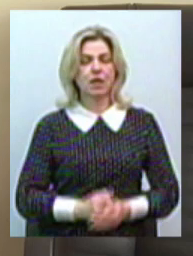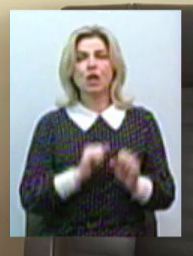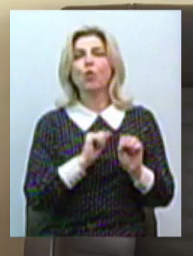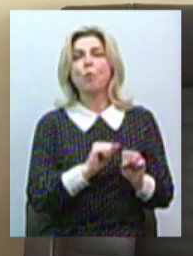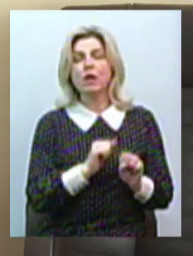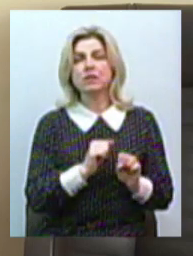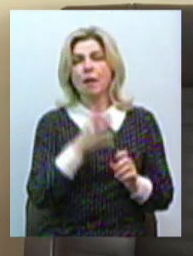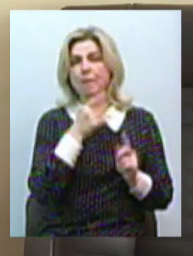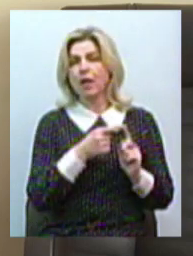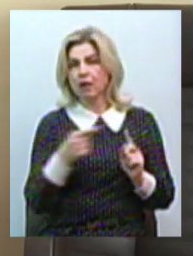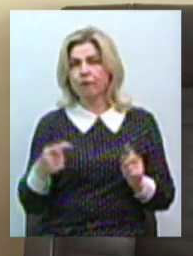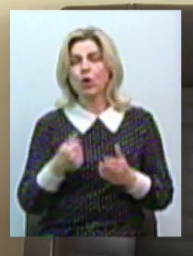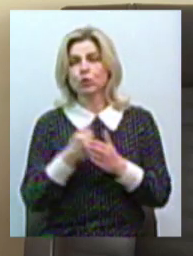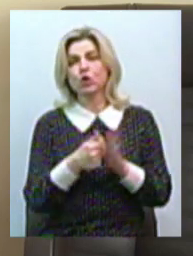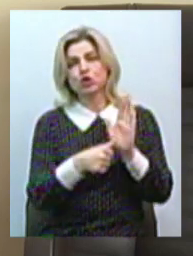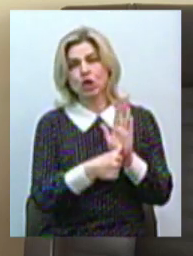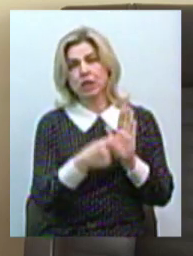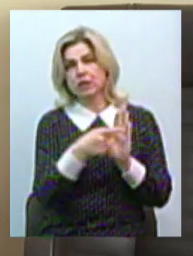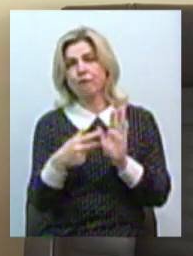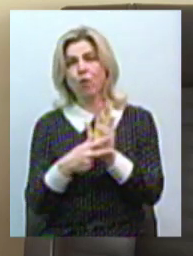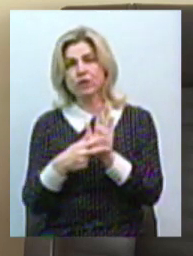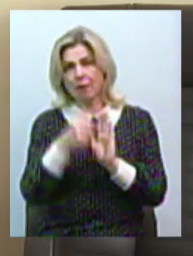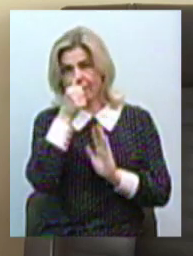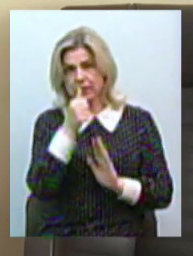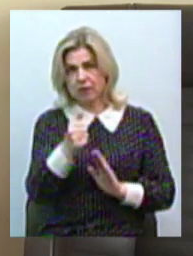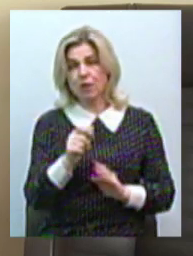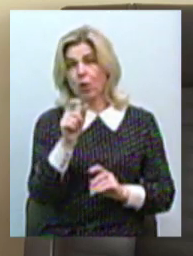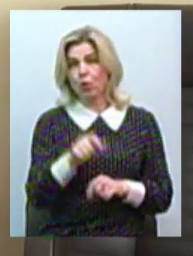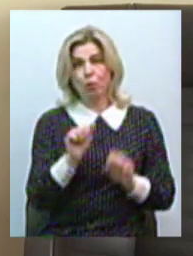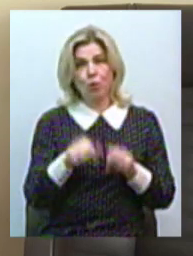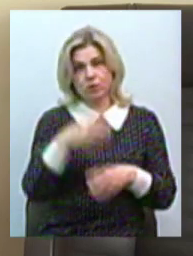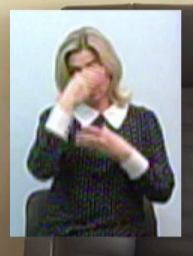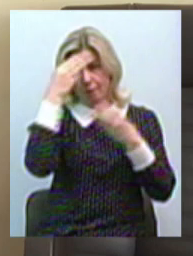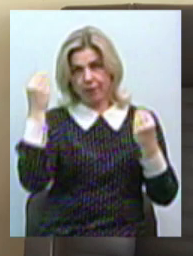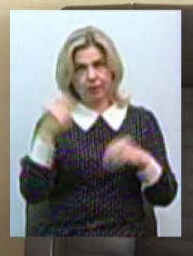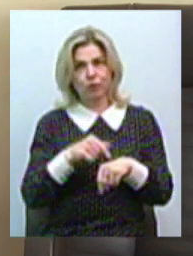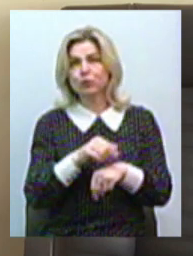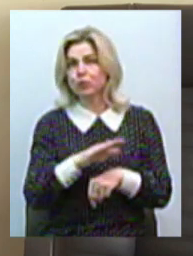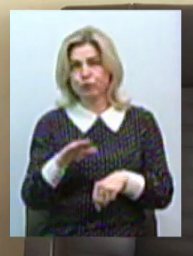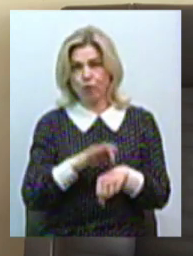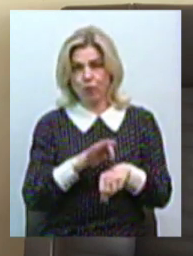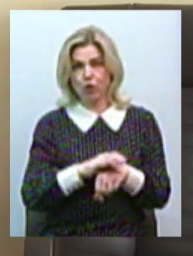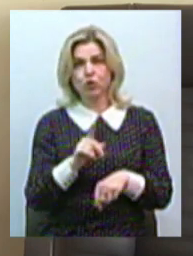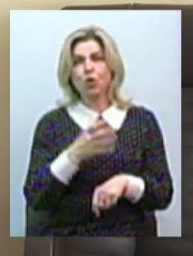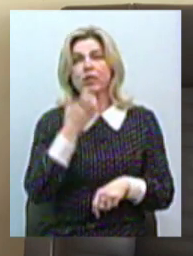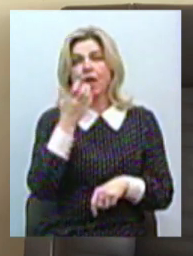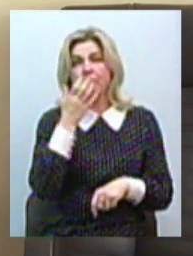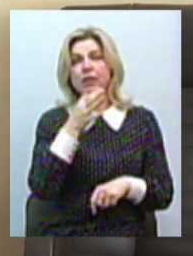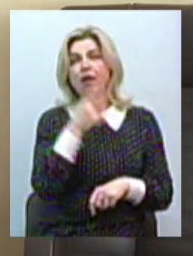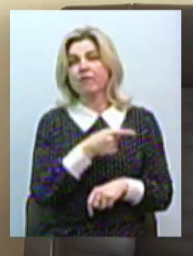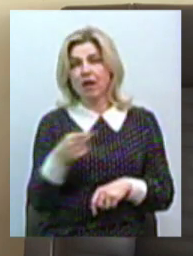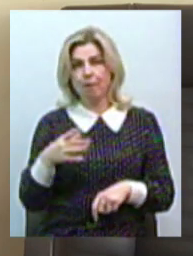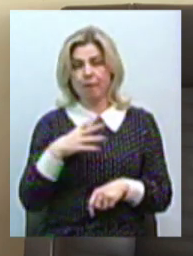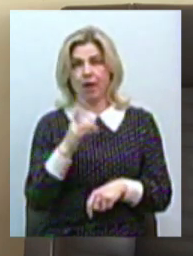тягнутися до 6-8 місяців. І людина може забути, що в неї в теплий період року було присмоктування